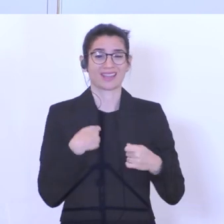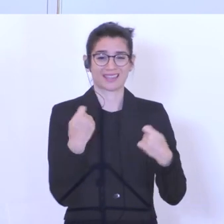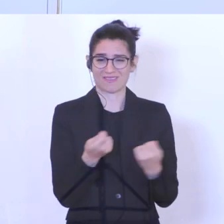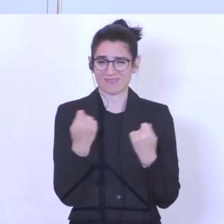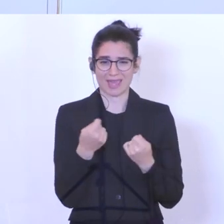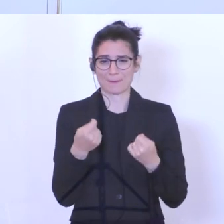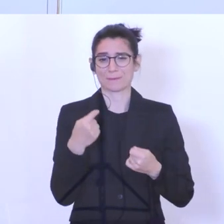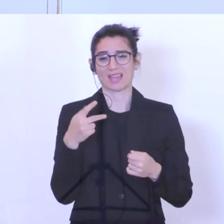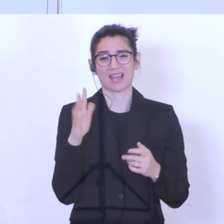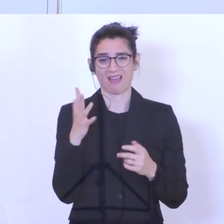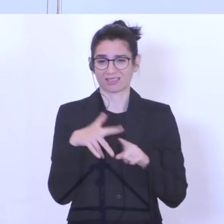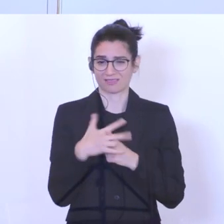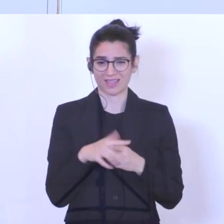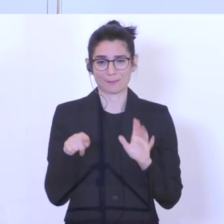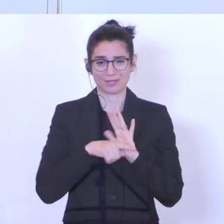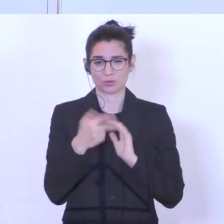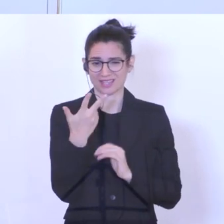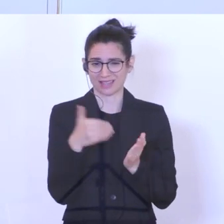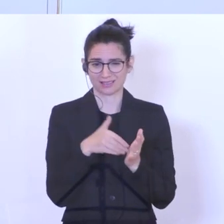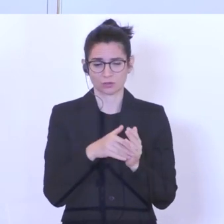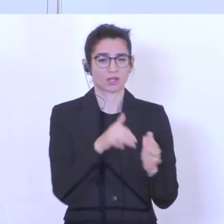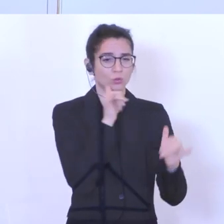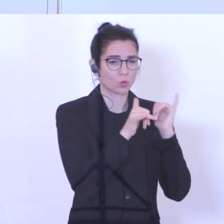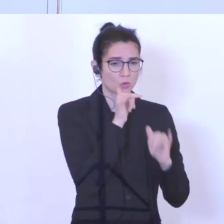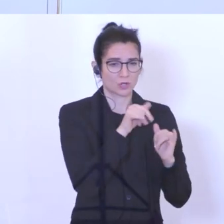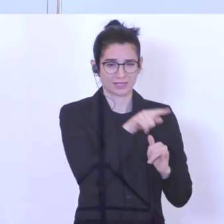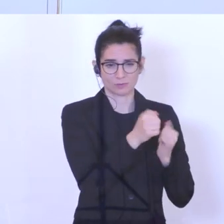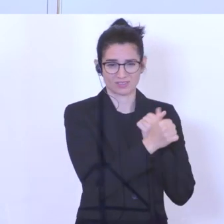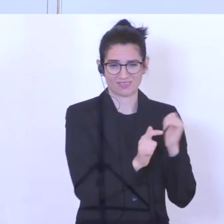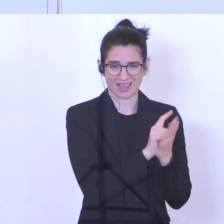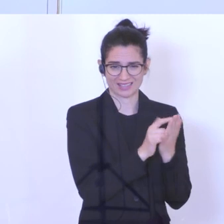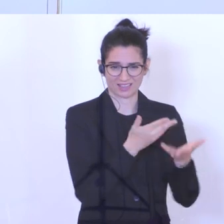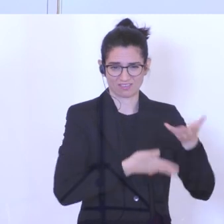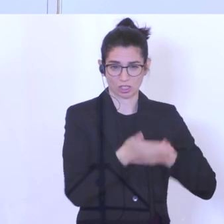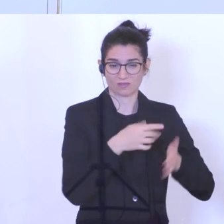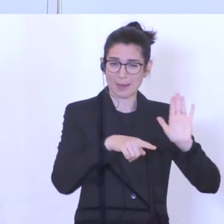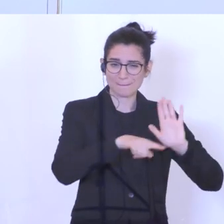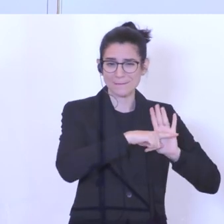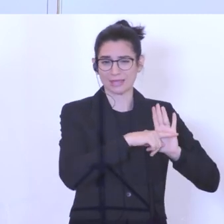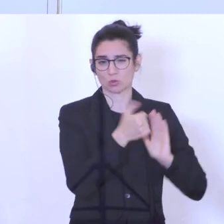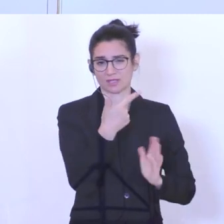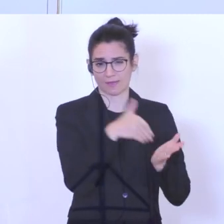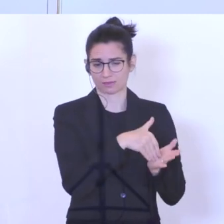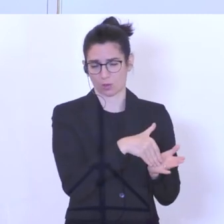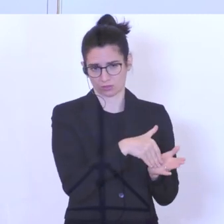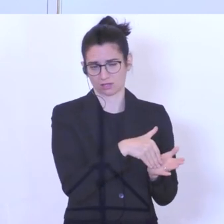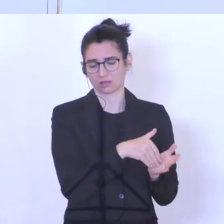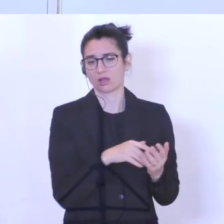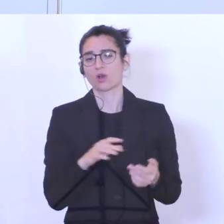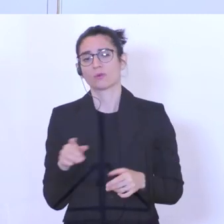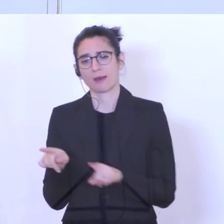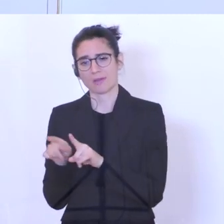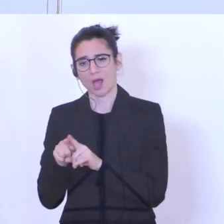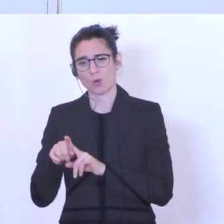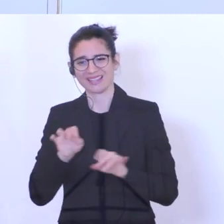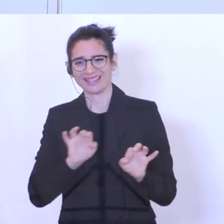und Handwerk mit minus 3.000, Tourismus und Freizeitwirtschaft mit knapp minus 2.000 sowie auch